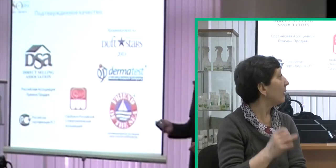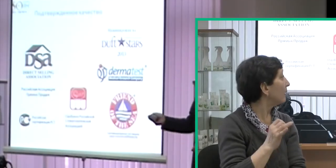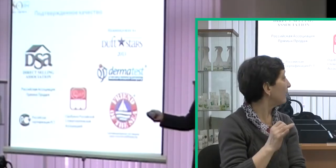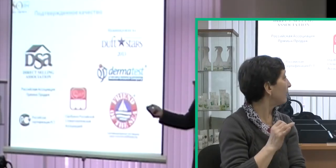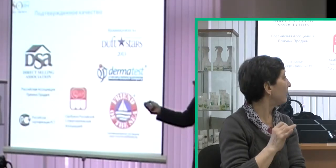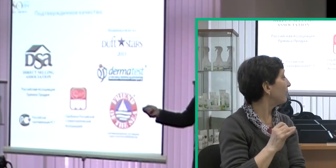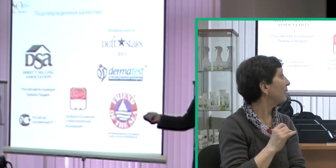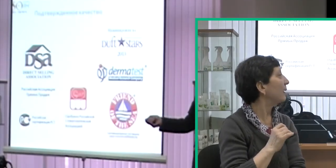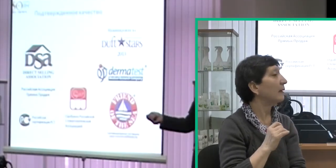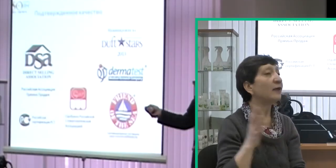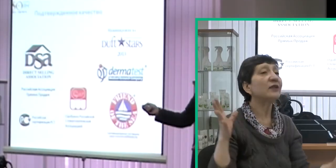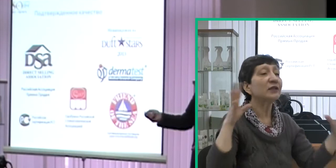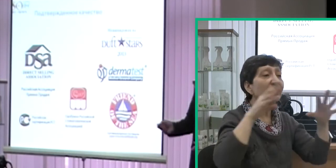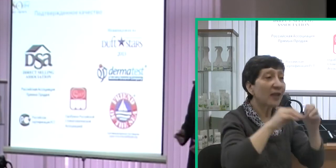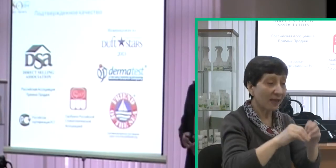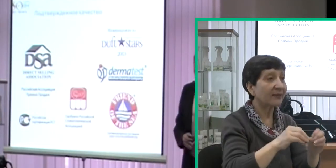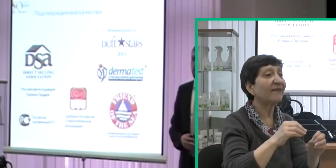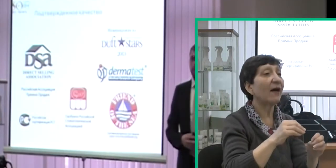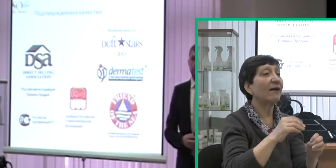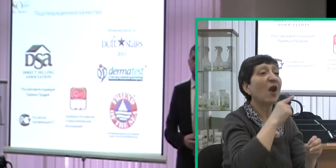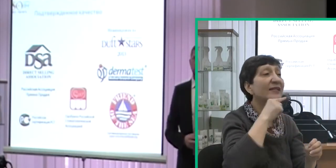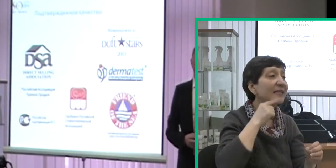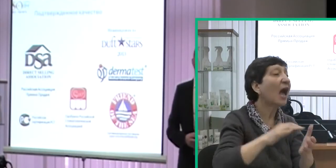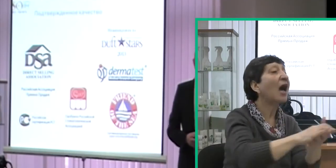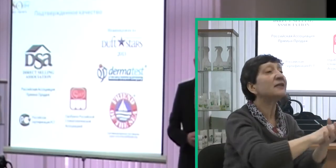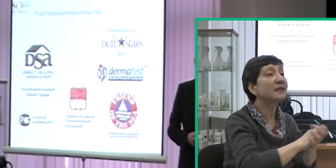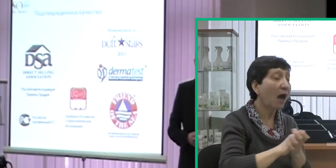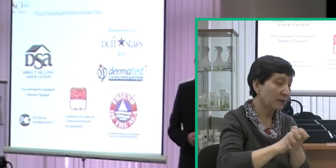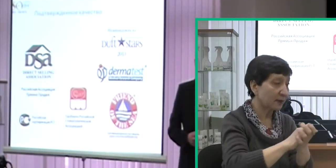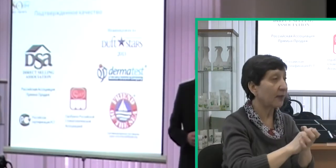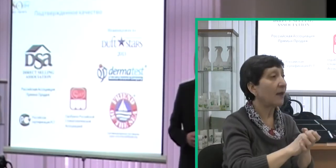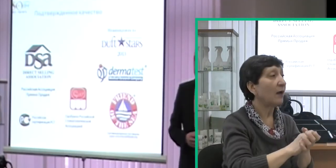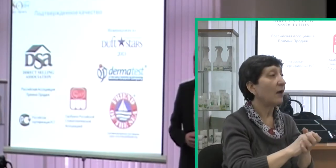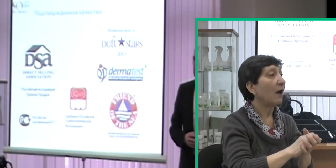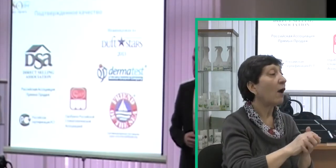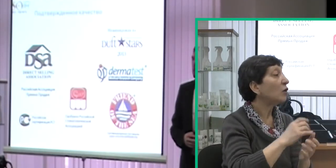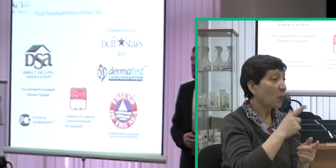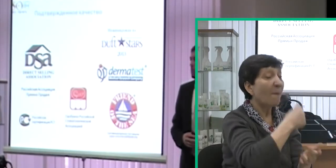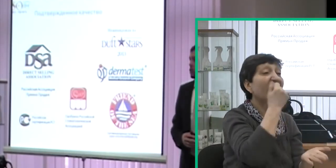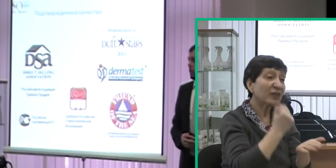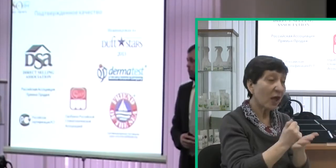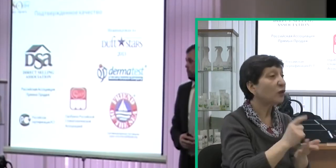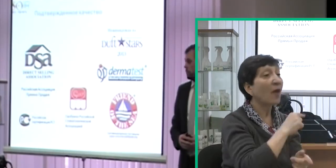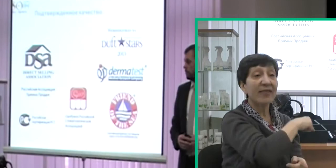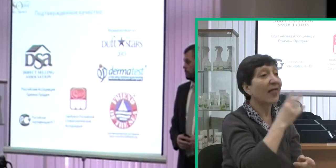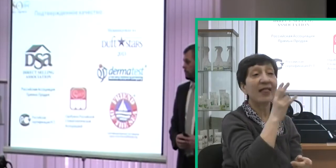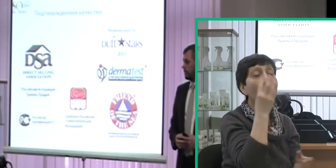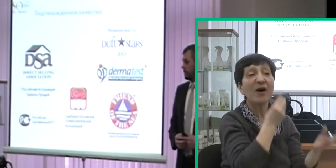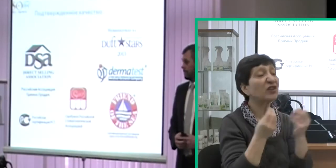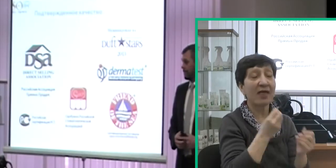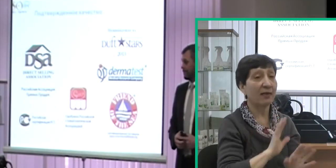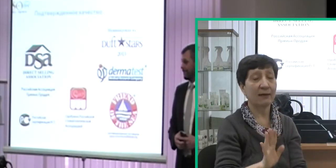Ну и членство в Российской ассоциации прямых продаж подтверждает то, что мы не мошенники.